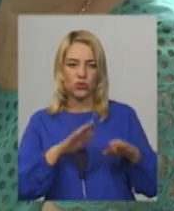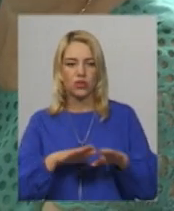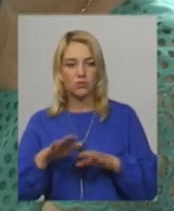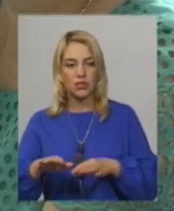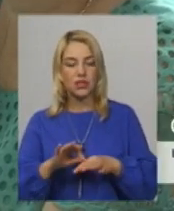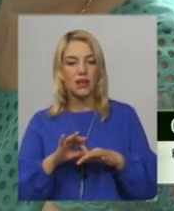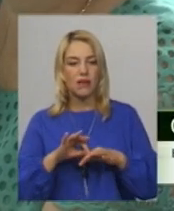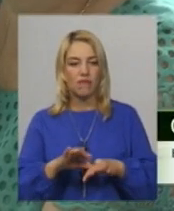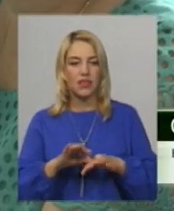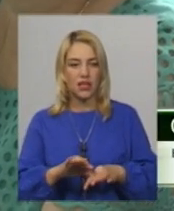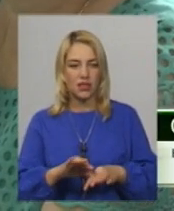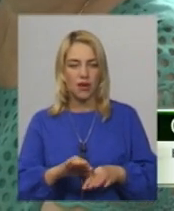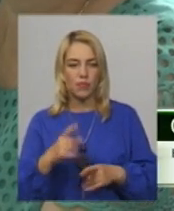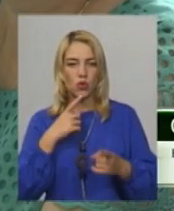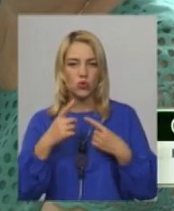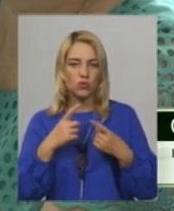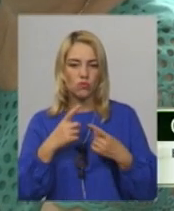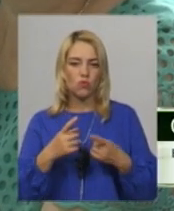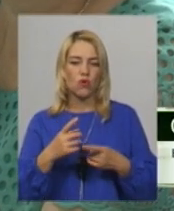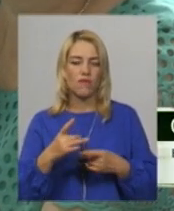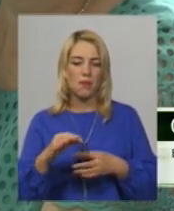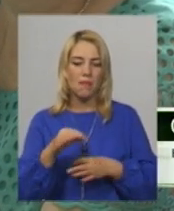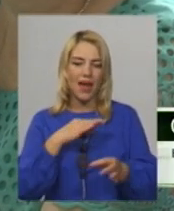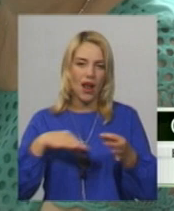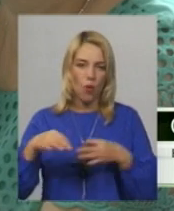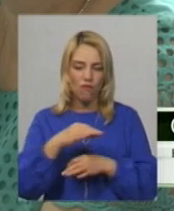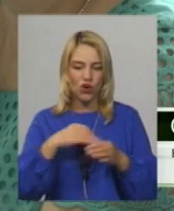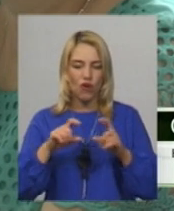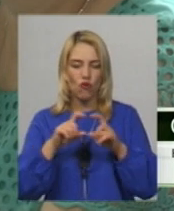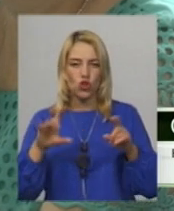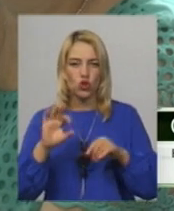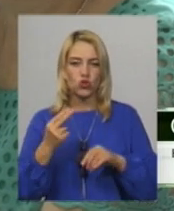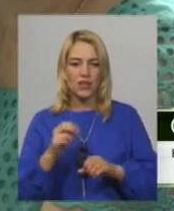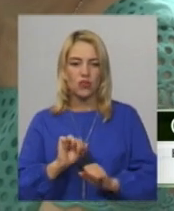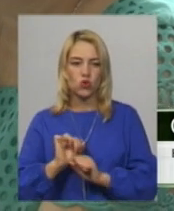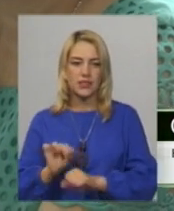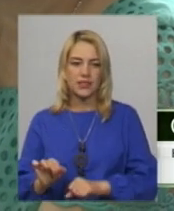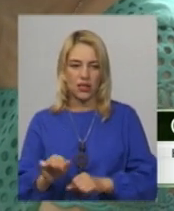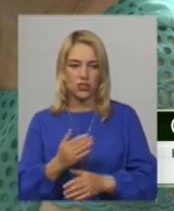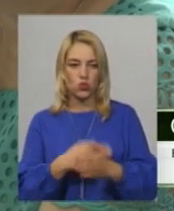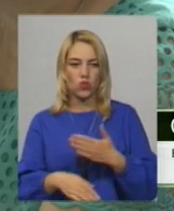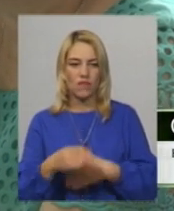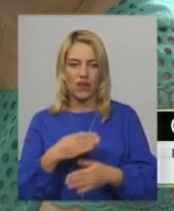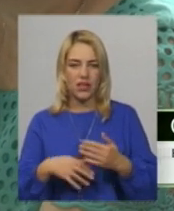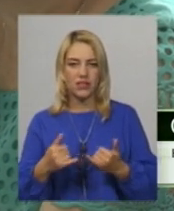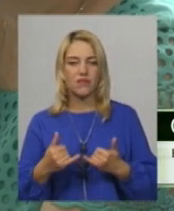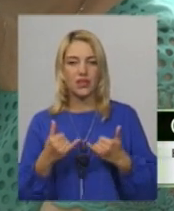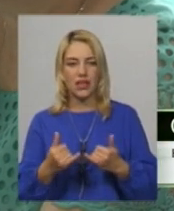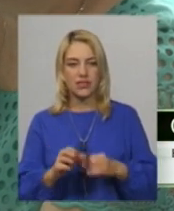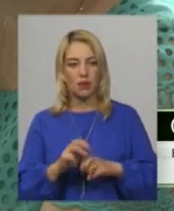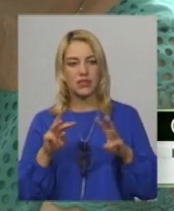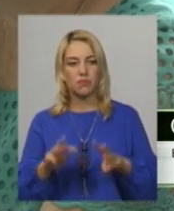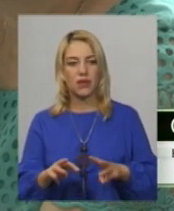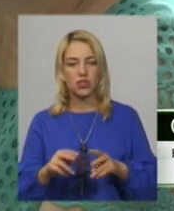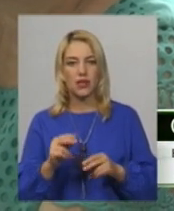розмов, переговорів з фондом соціального захисту інвалідів для забезпечення